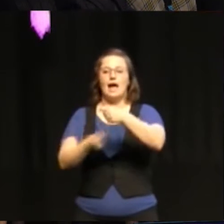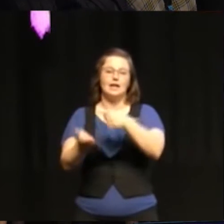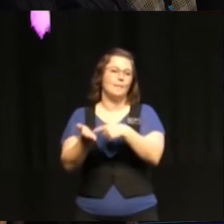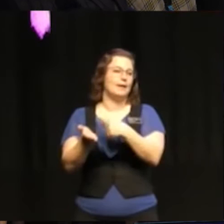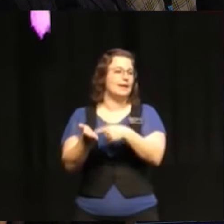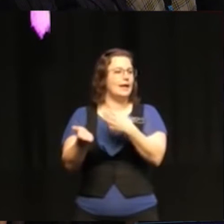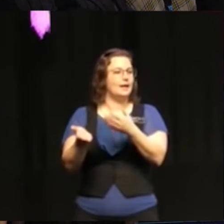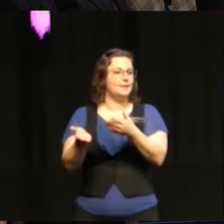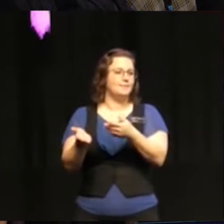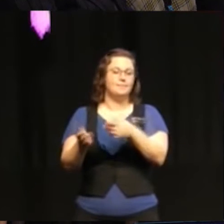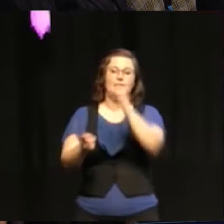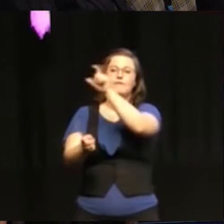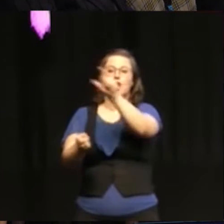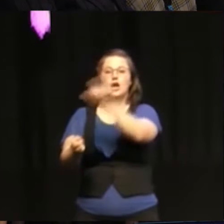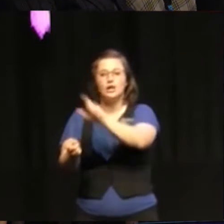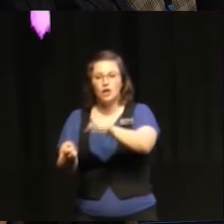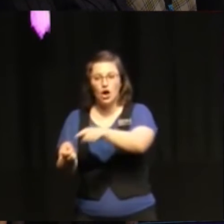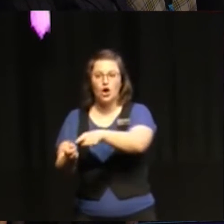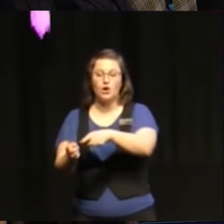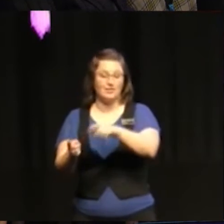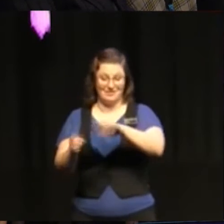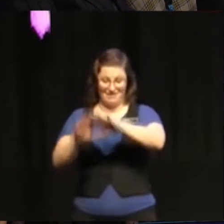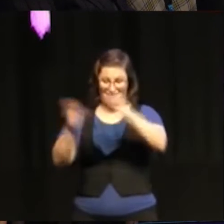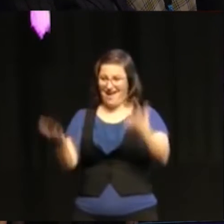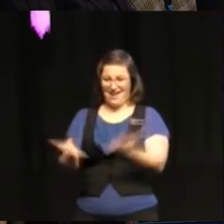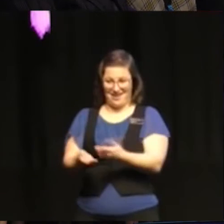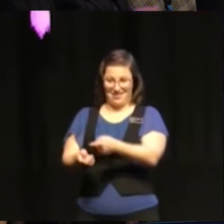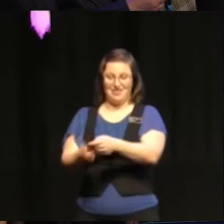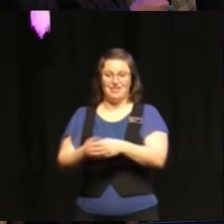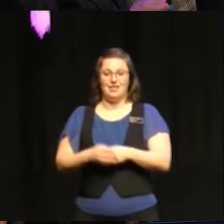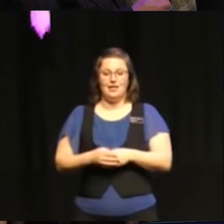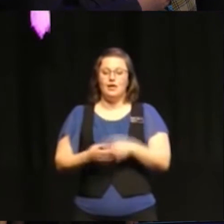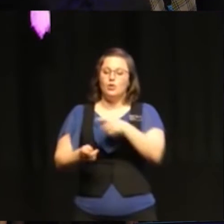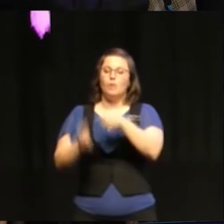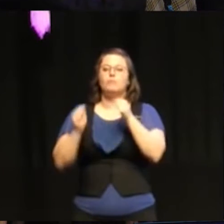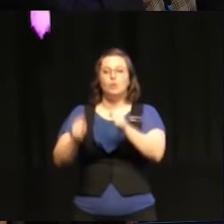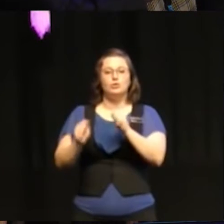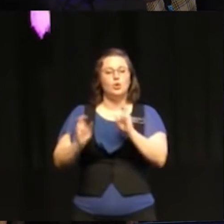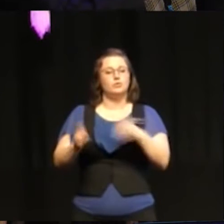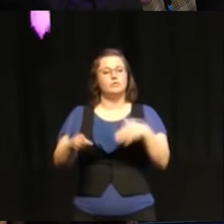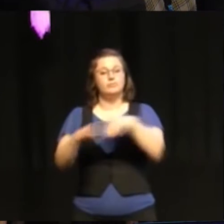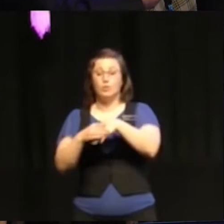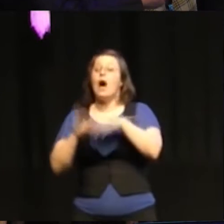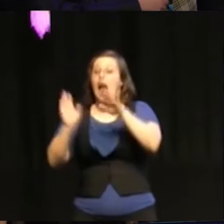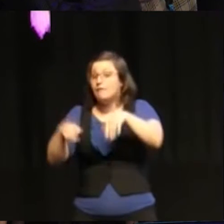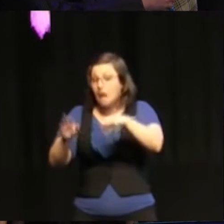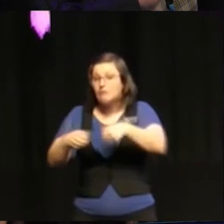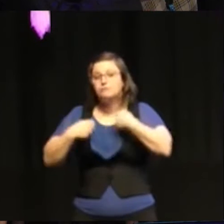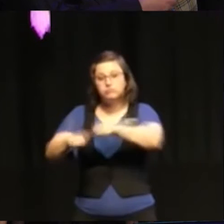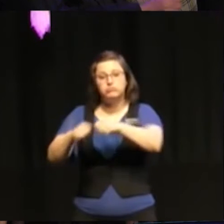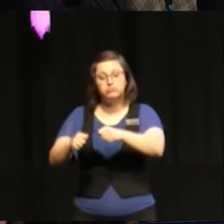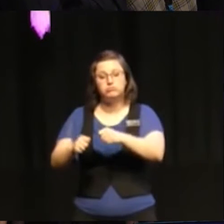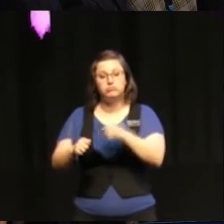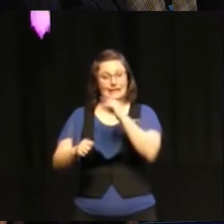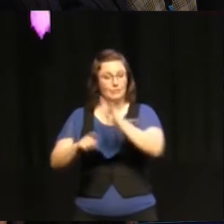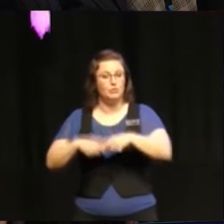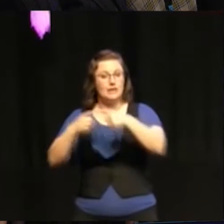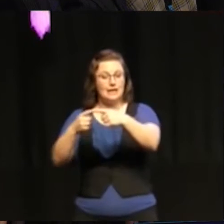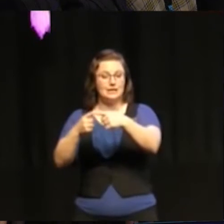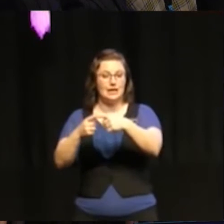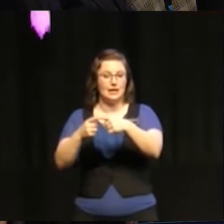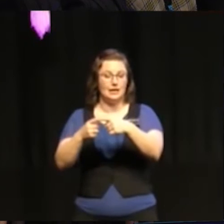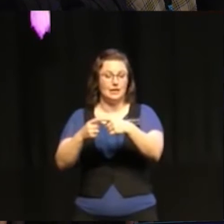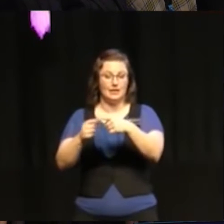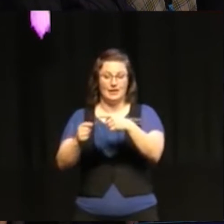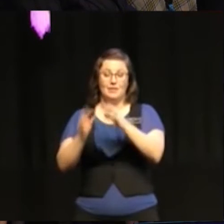företag, världen i stort som måste engagera sig och som har engagera sig också i processen upp till Agenda